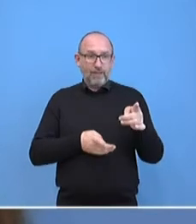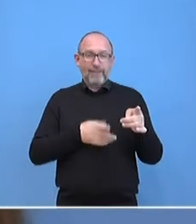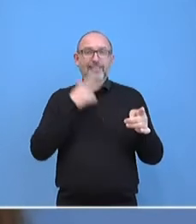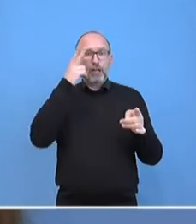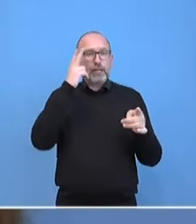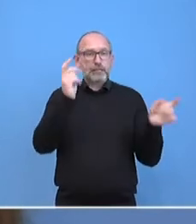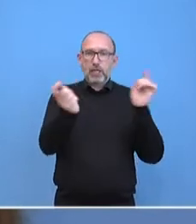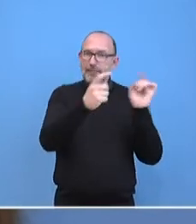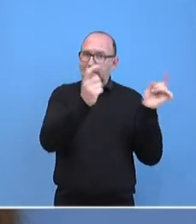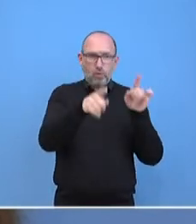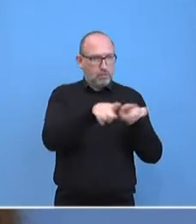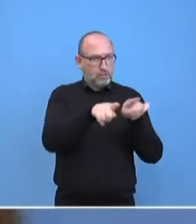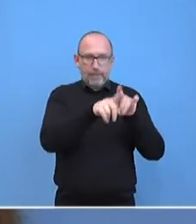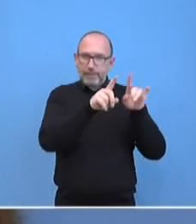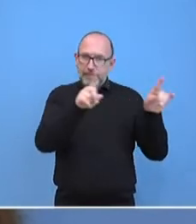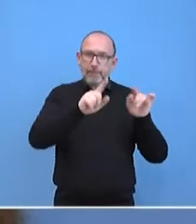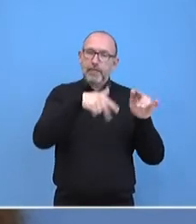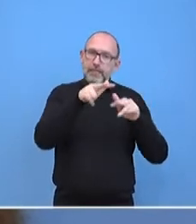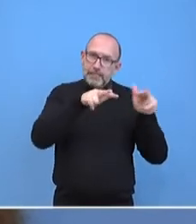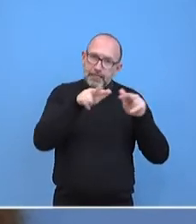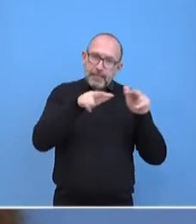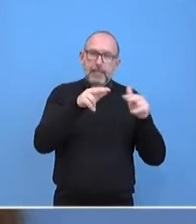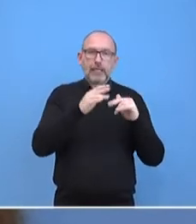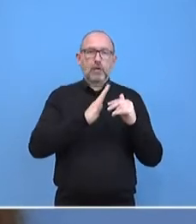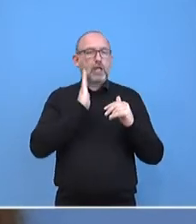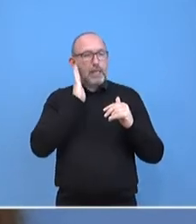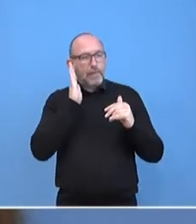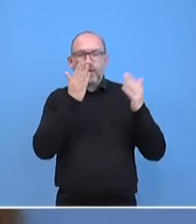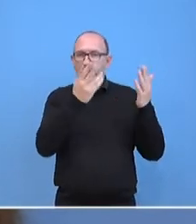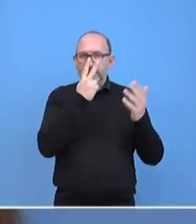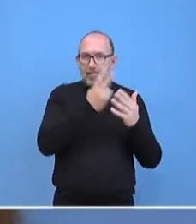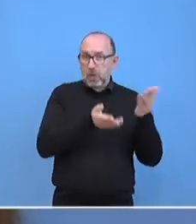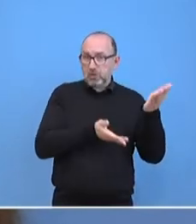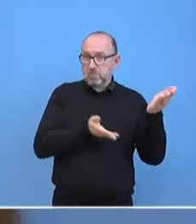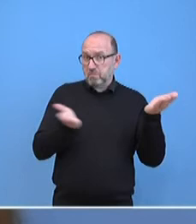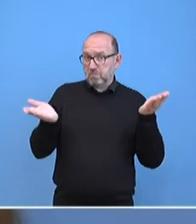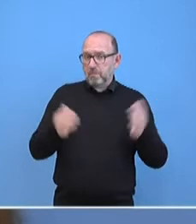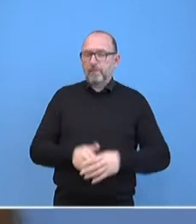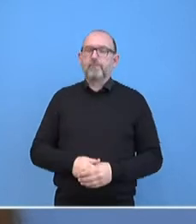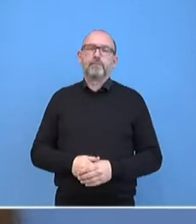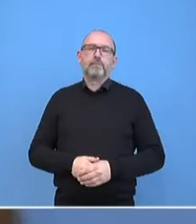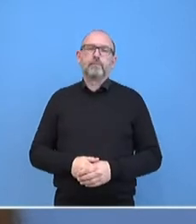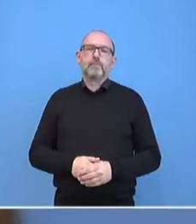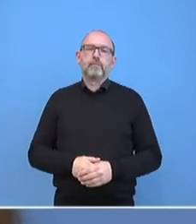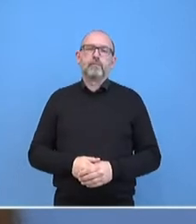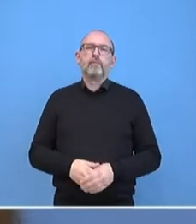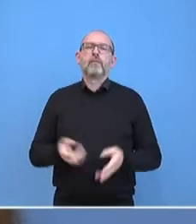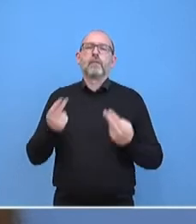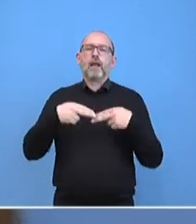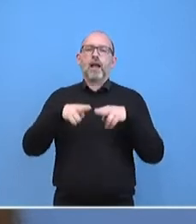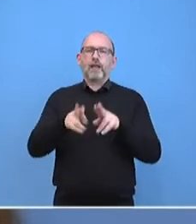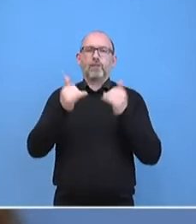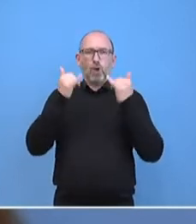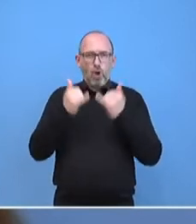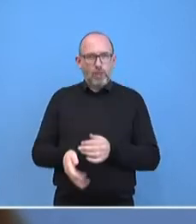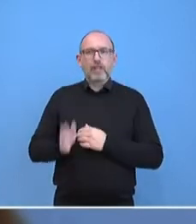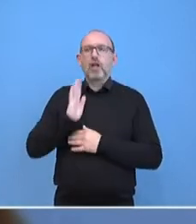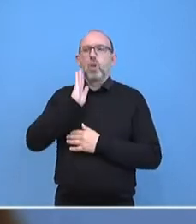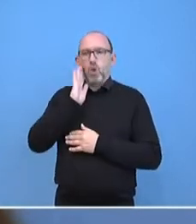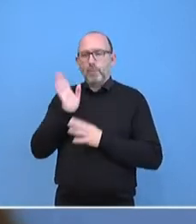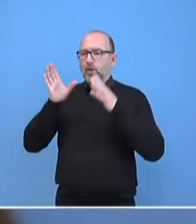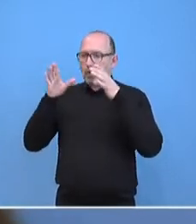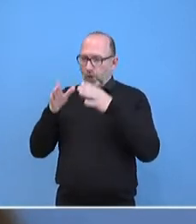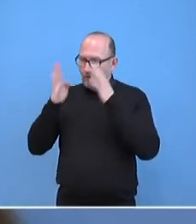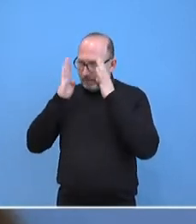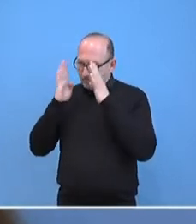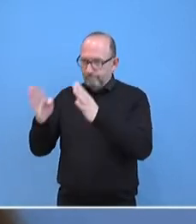Dialog und auch um die nächste Regierung in Libyen. Wir sehen zunächst einmal, blicken wir heute auf die Libyen-Konferenz als